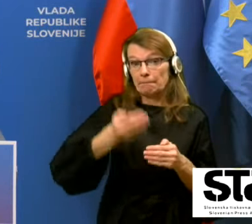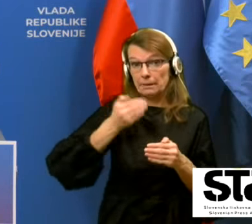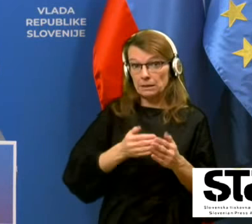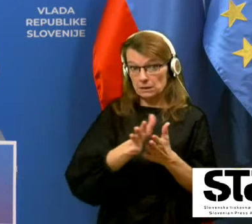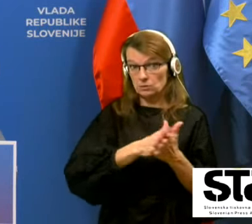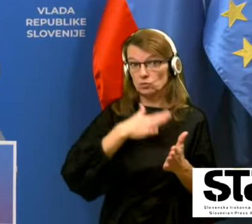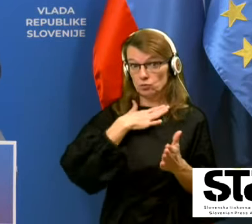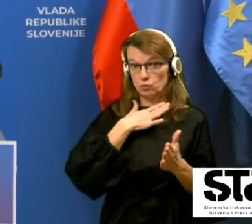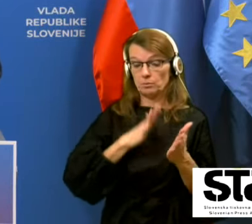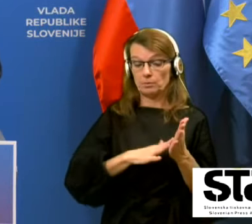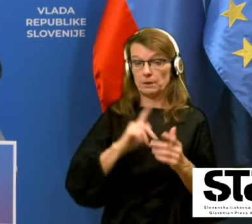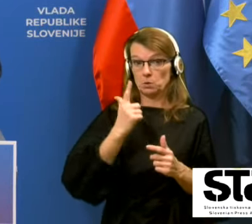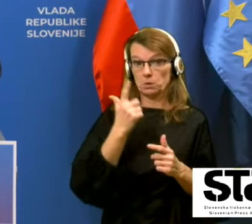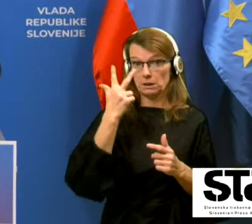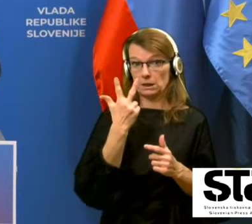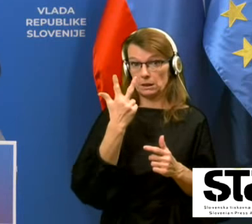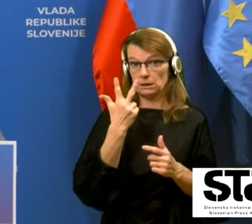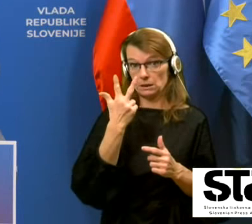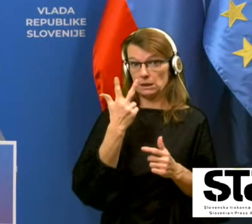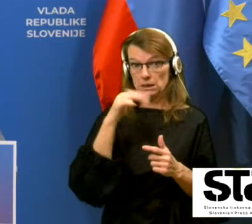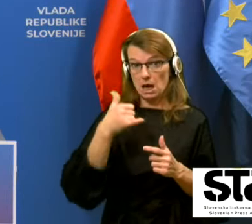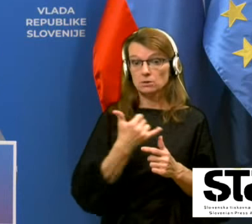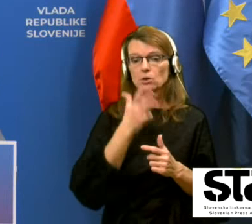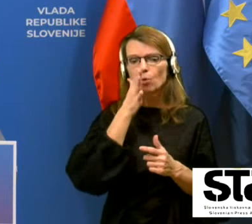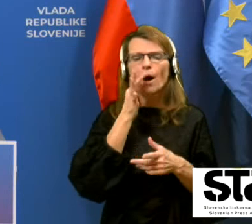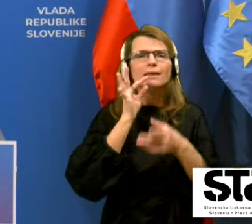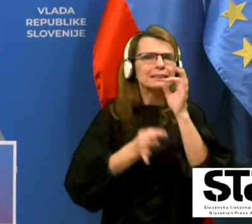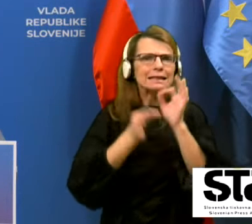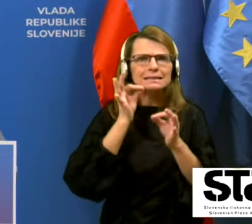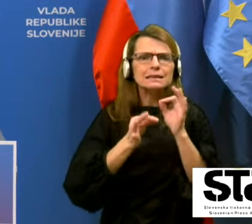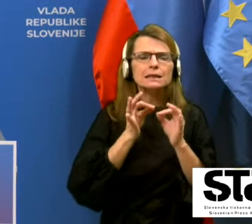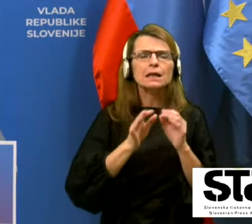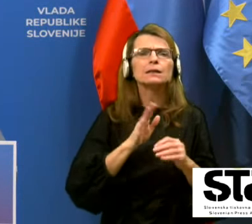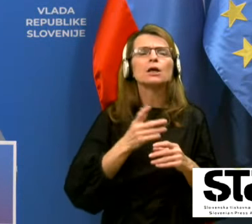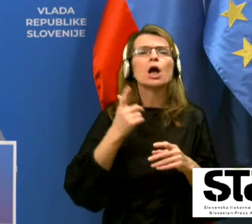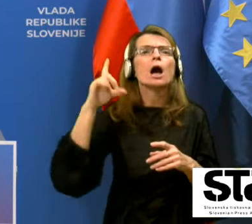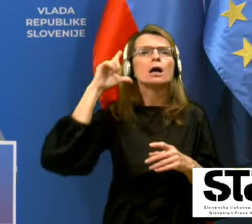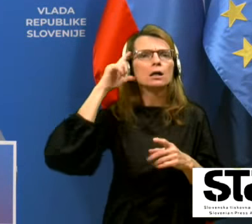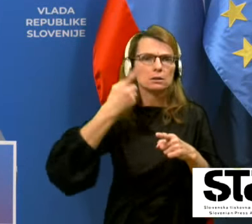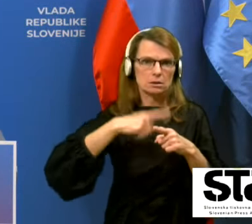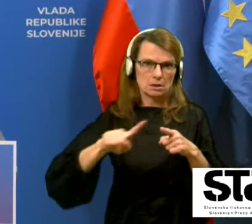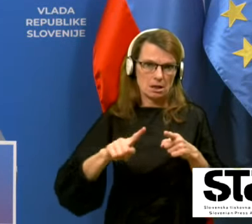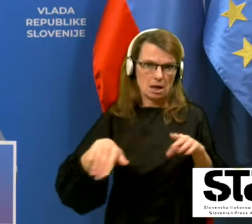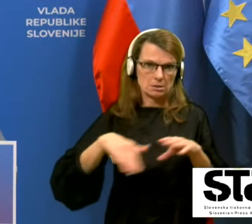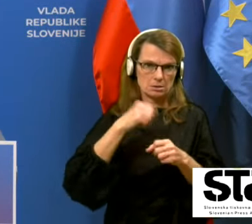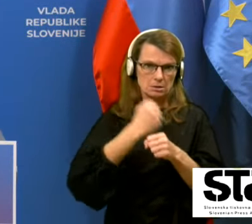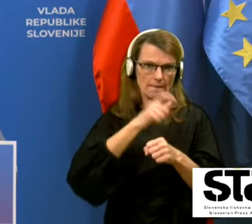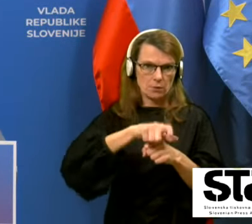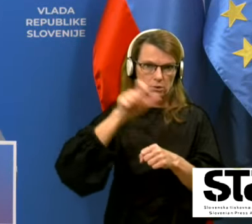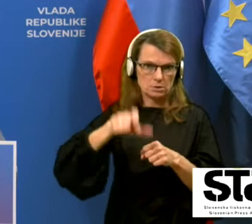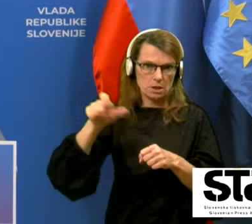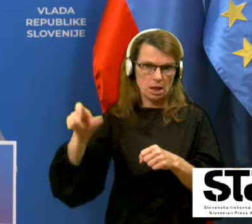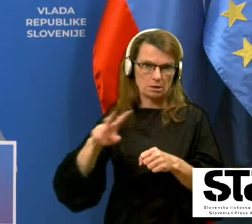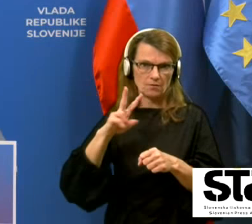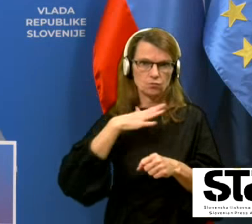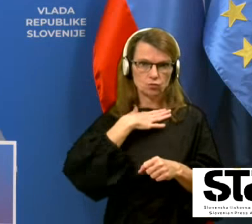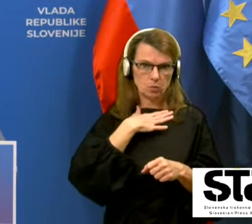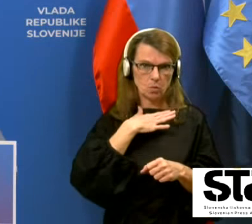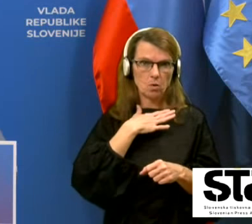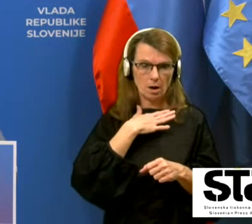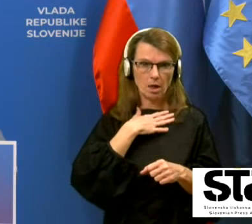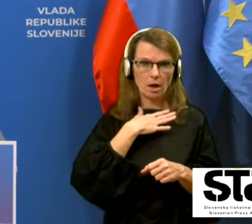se pravi drugega in tretjega, pretestirali ključni del zaposlenih v šolah,